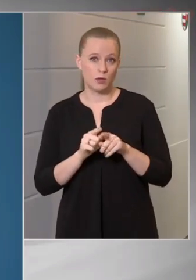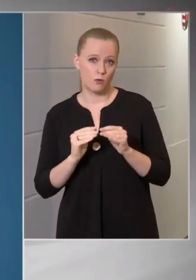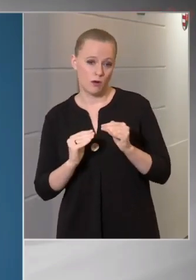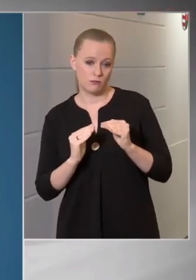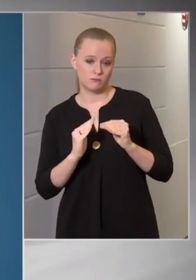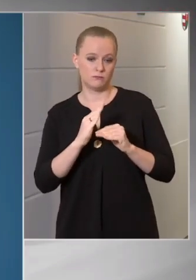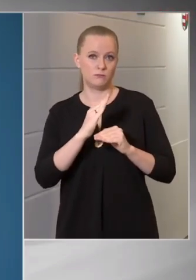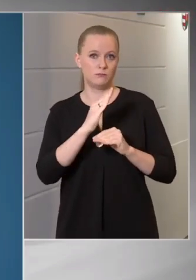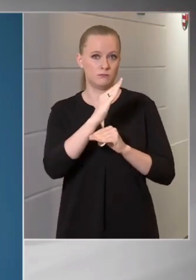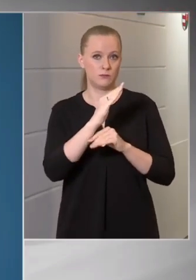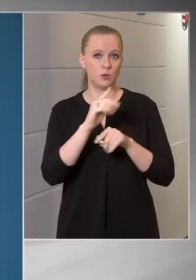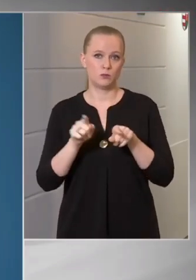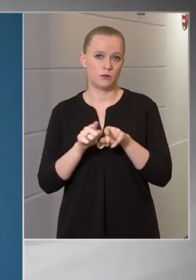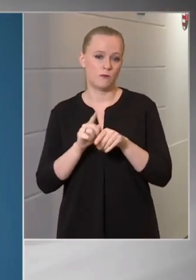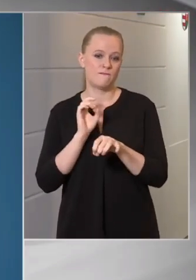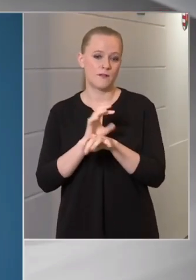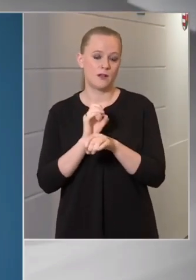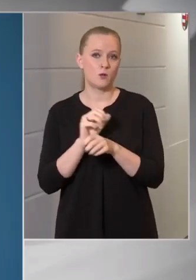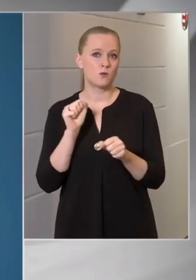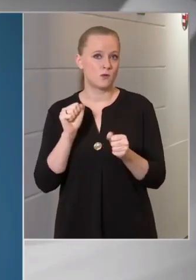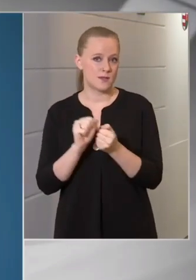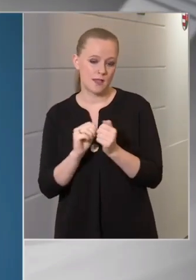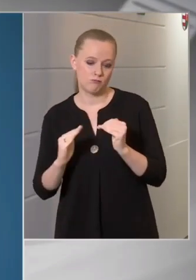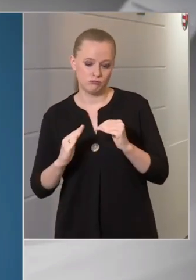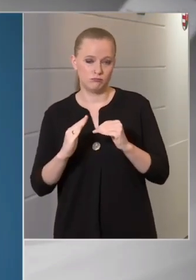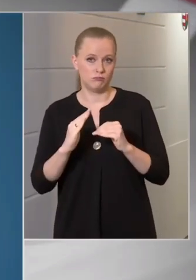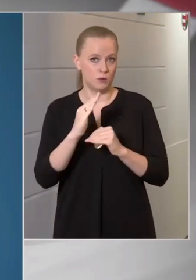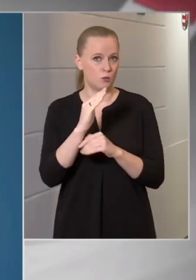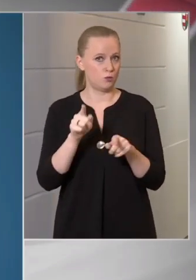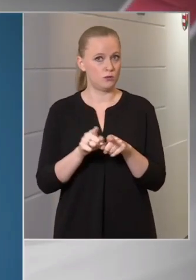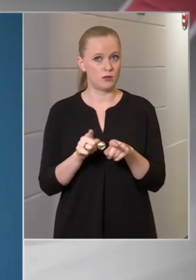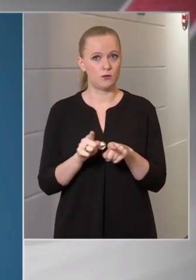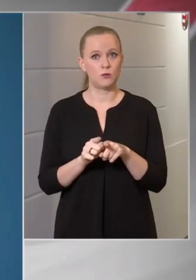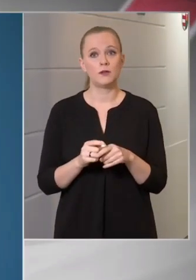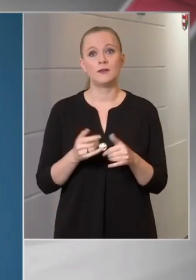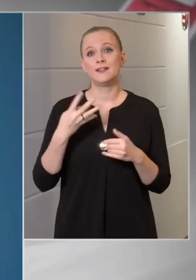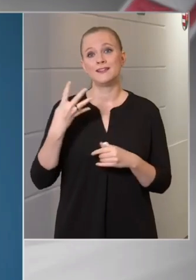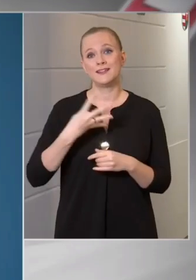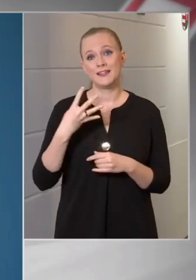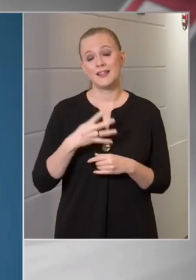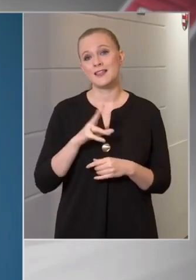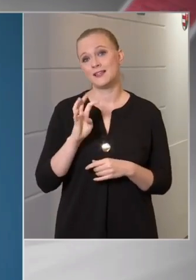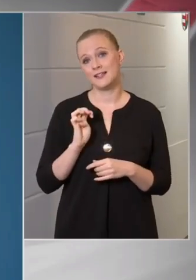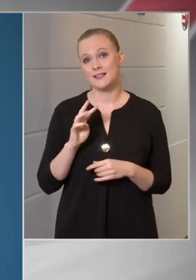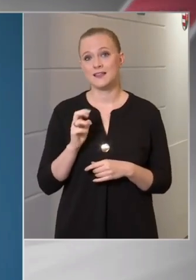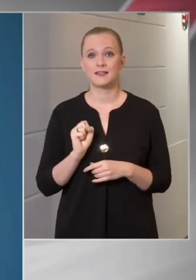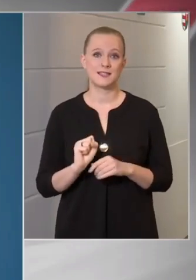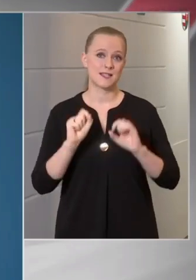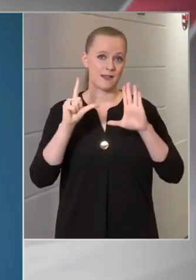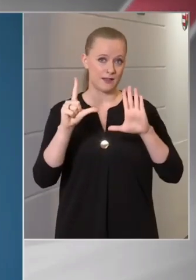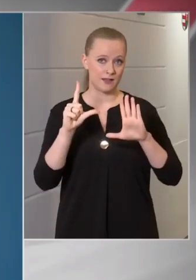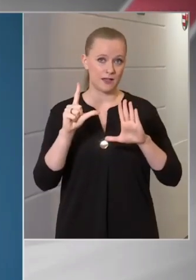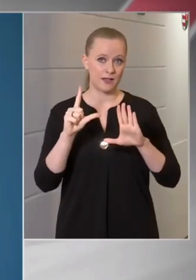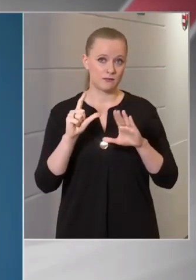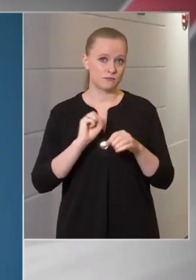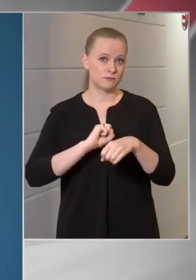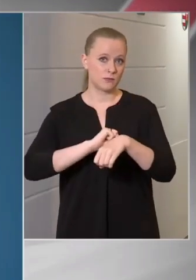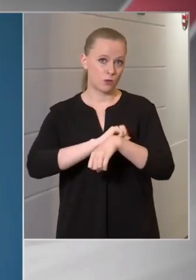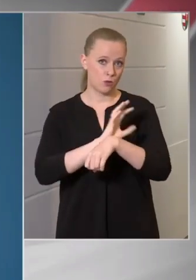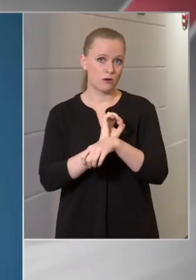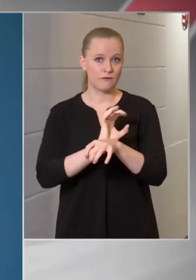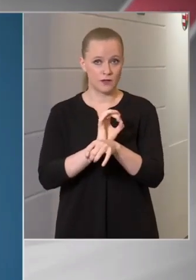van a fertőzöttek számával. Jelenleg 4417 koronavírusos beteget